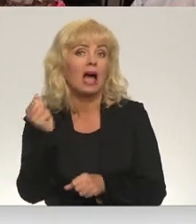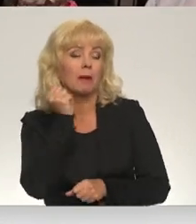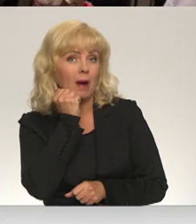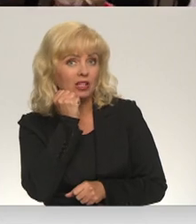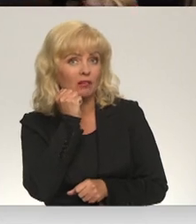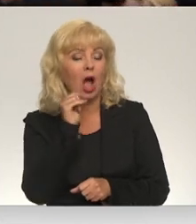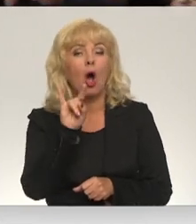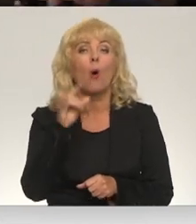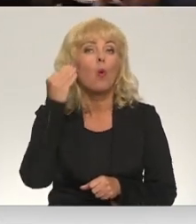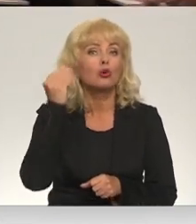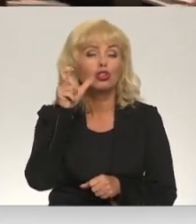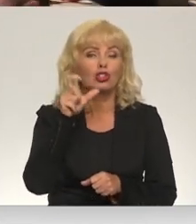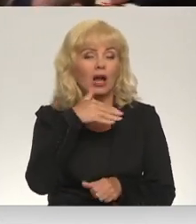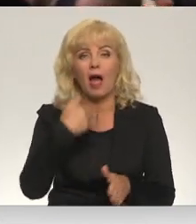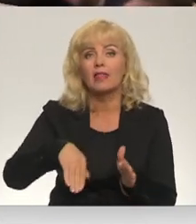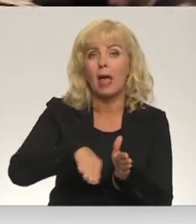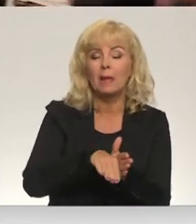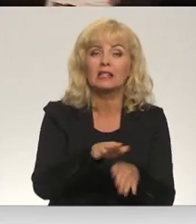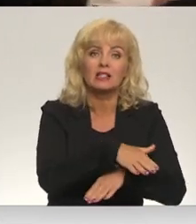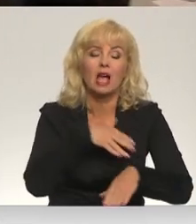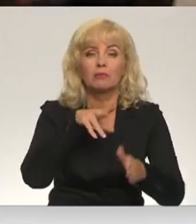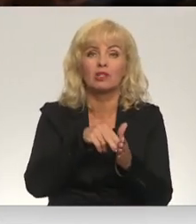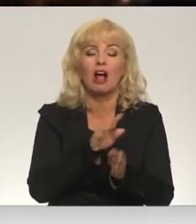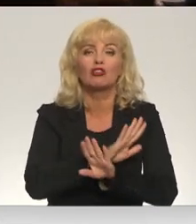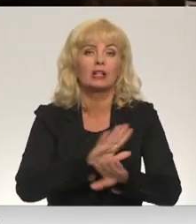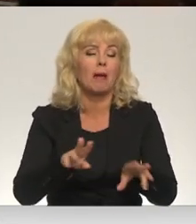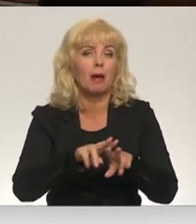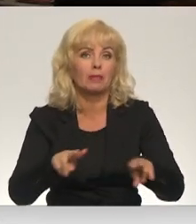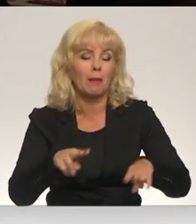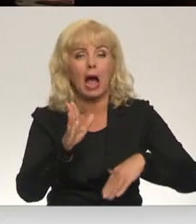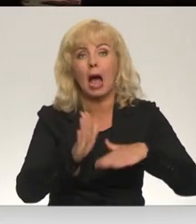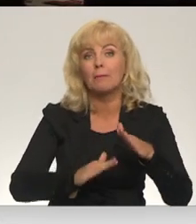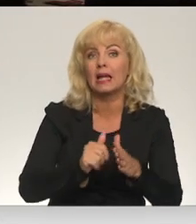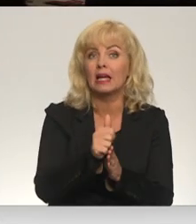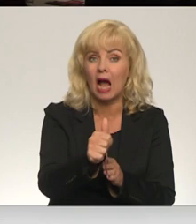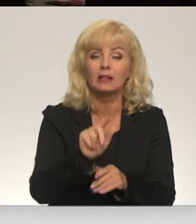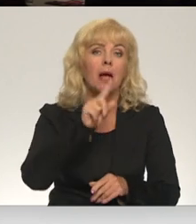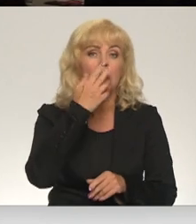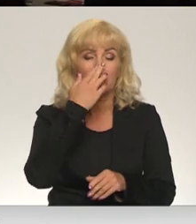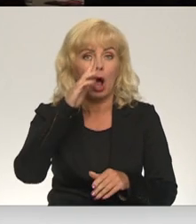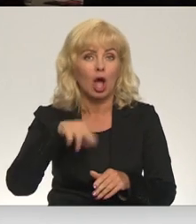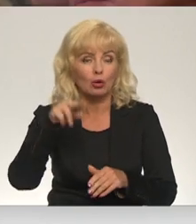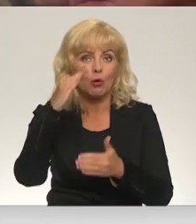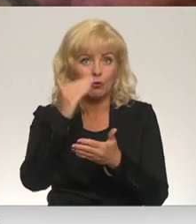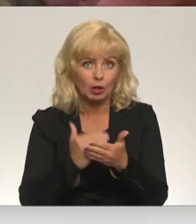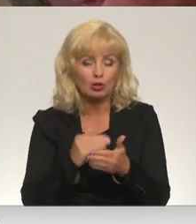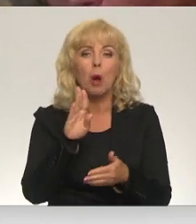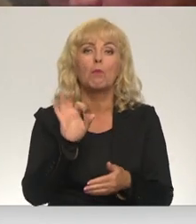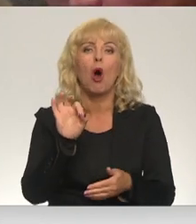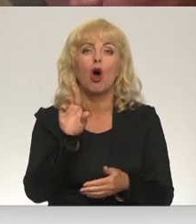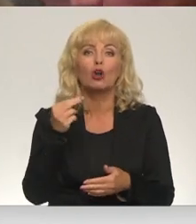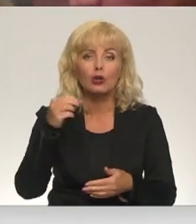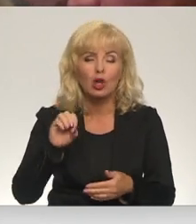Ušakaus paziņoja, nekandidēs Sājumas vēlēšanās un nebūs premjerāmatu kandidāts. Pirmie numuri sarakstos būs Andris Morozovs,